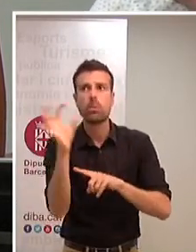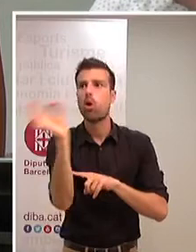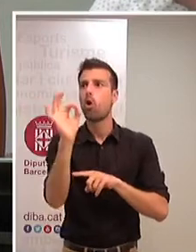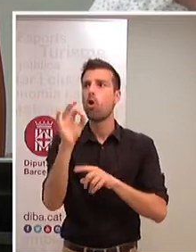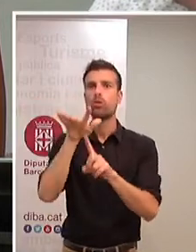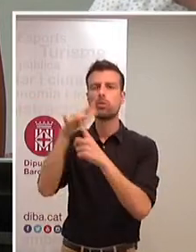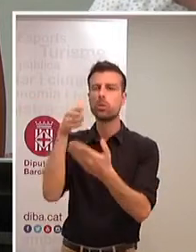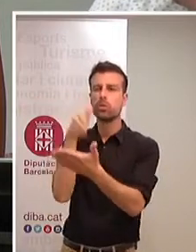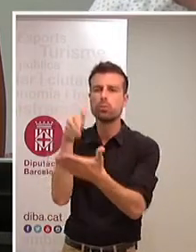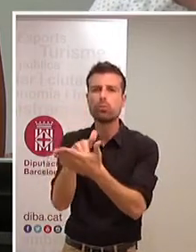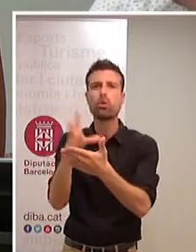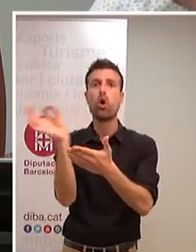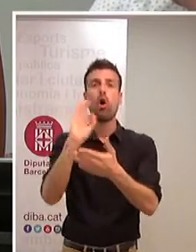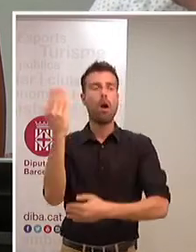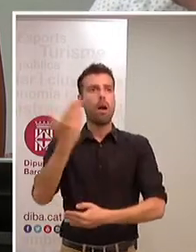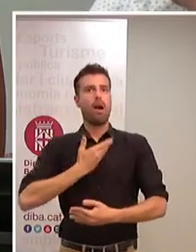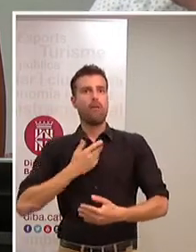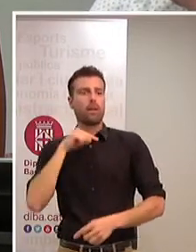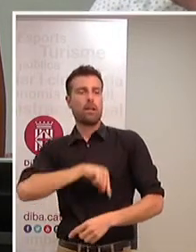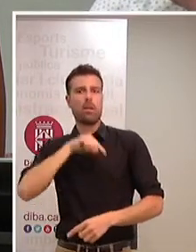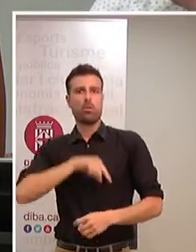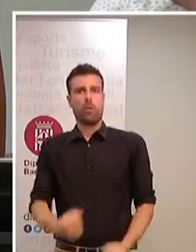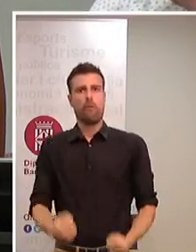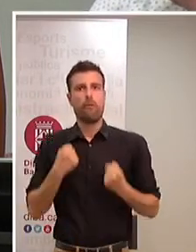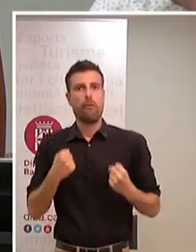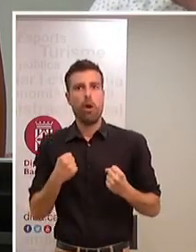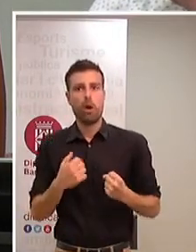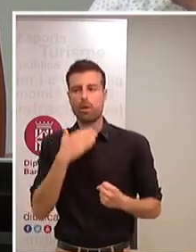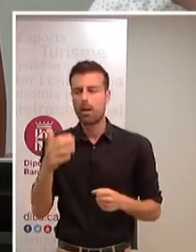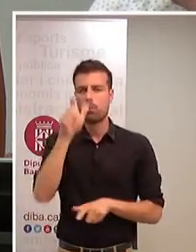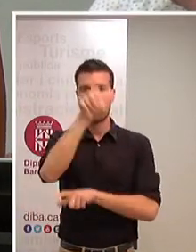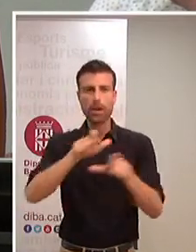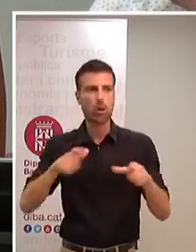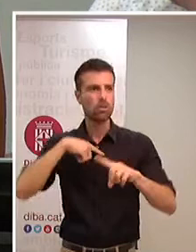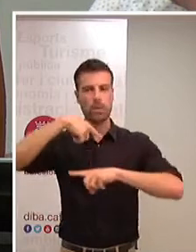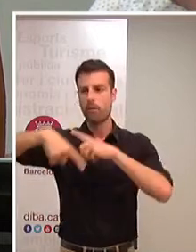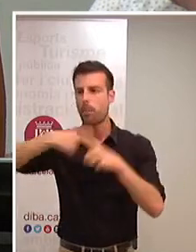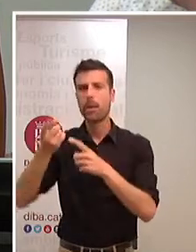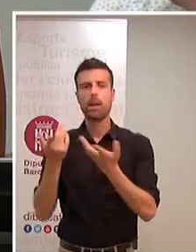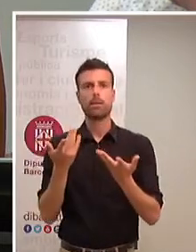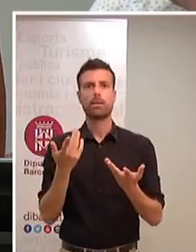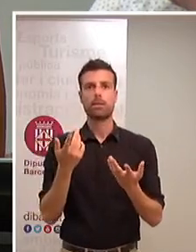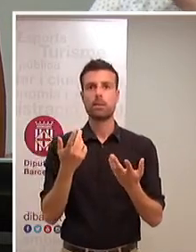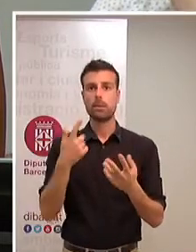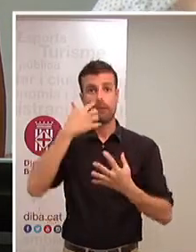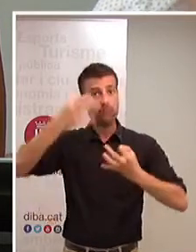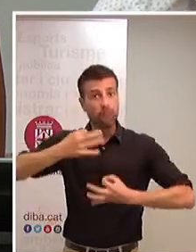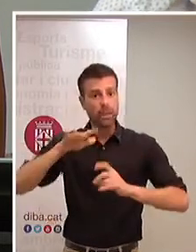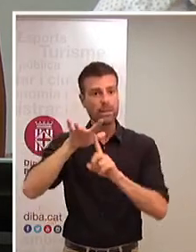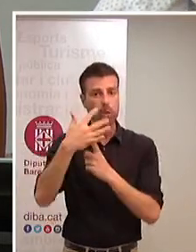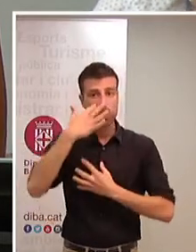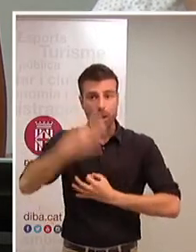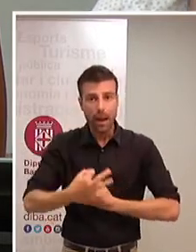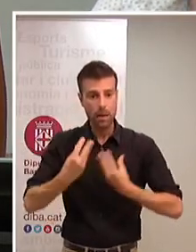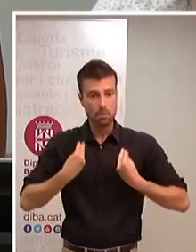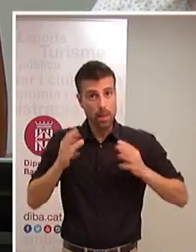greu una afectació emocional molt important a les persones a les famílies aquesta realitat tan immediata i tan